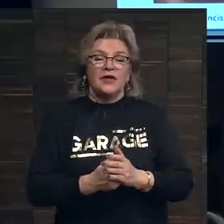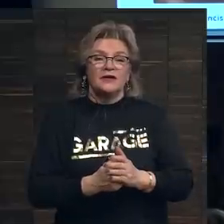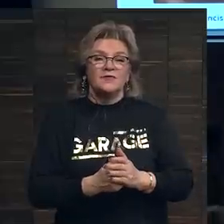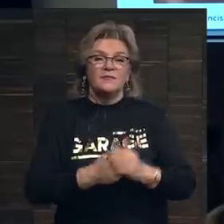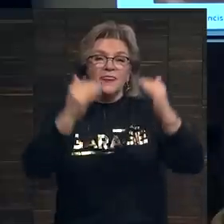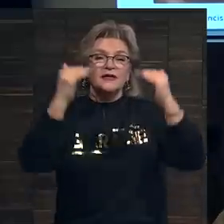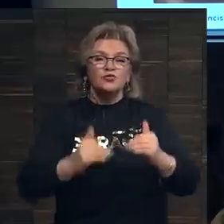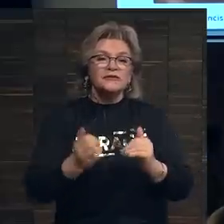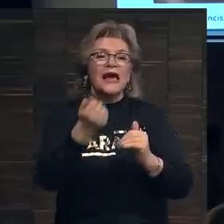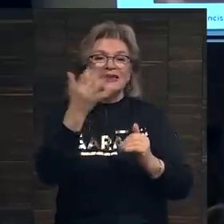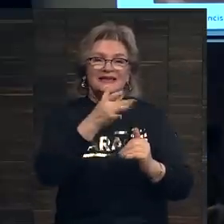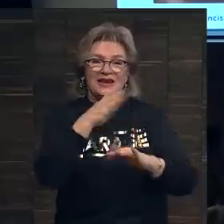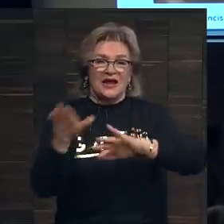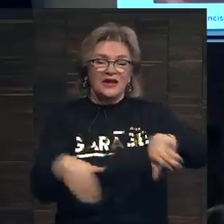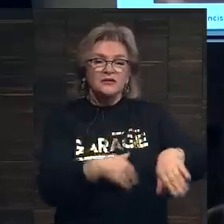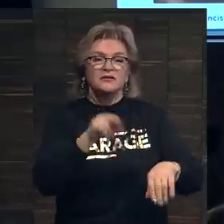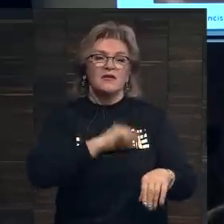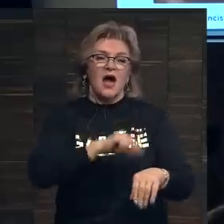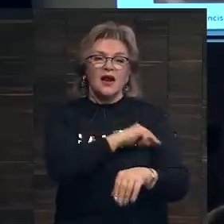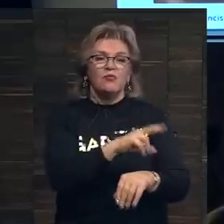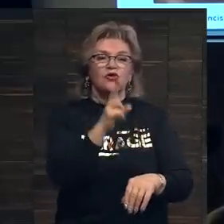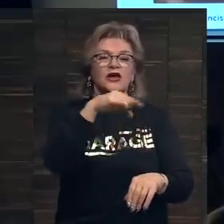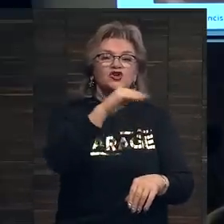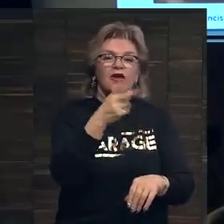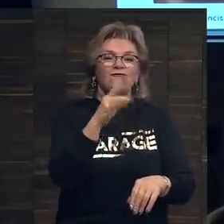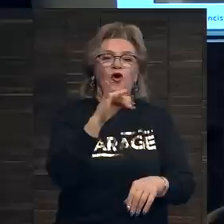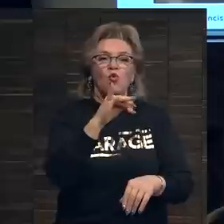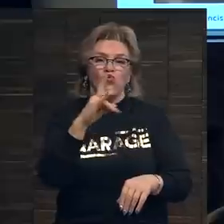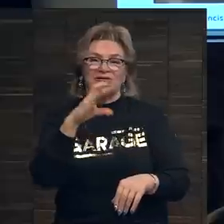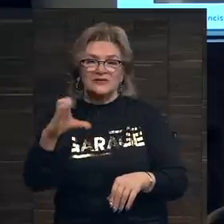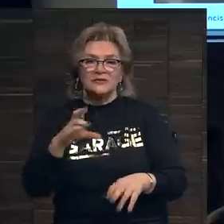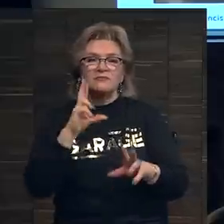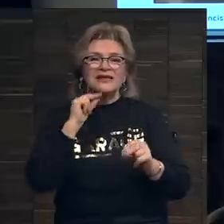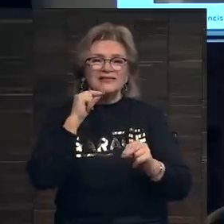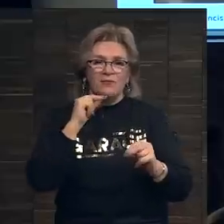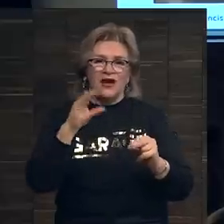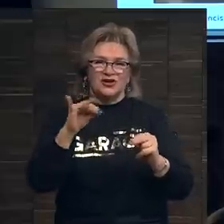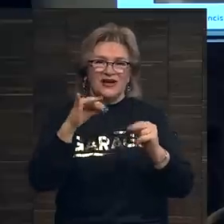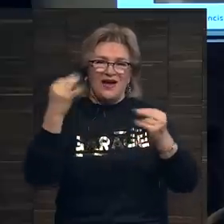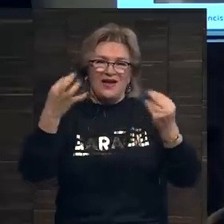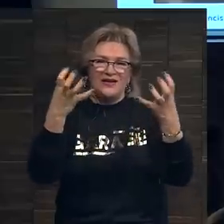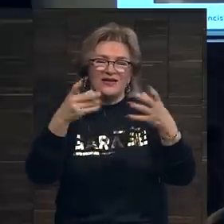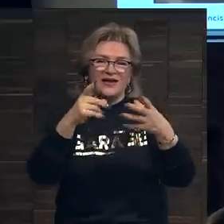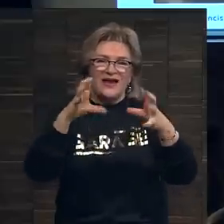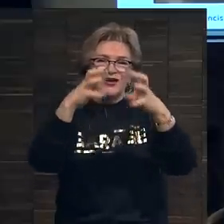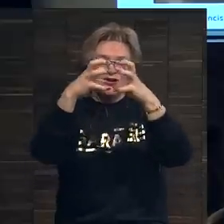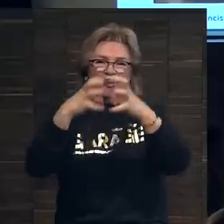спустя всего несколько лет работа Джеффа Кунса, собачка из шариков, оранжевая,